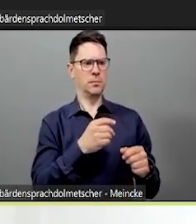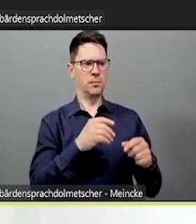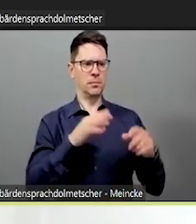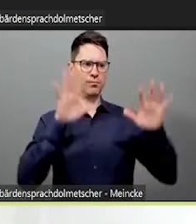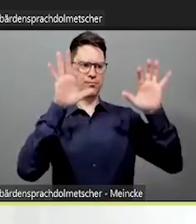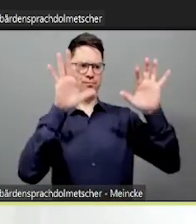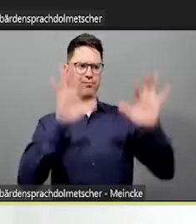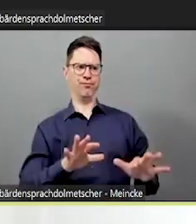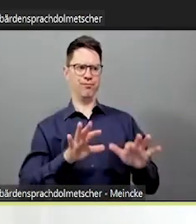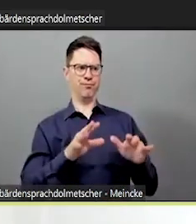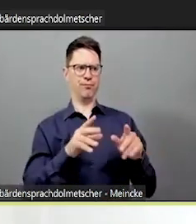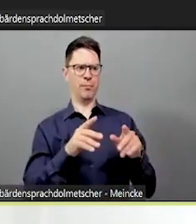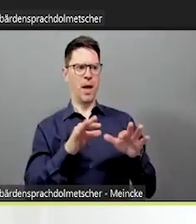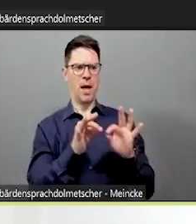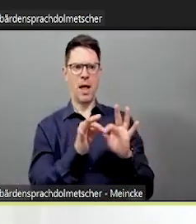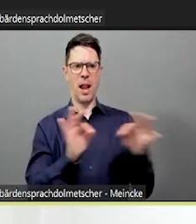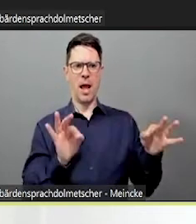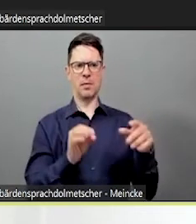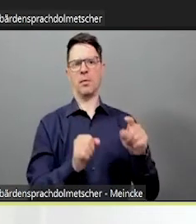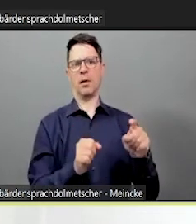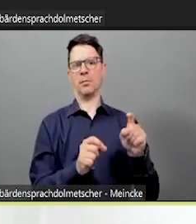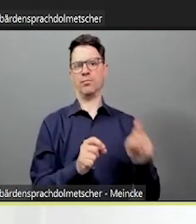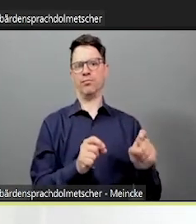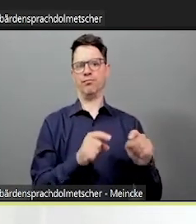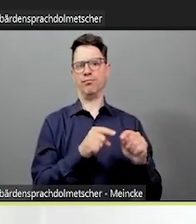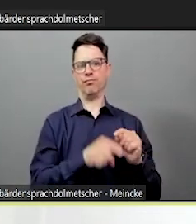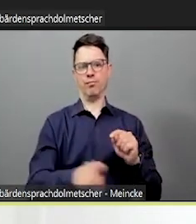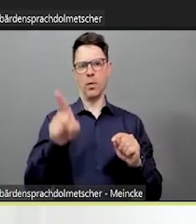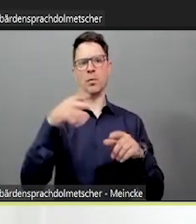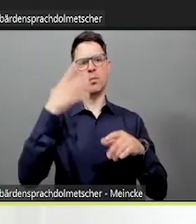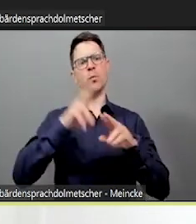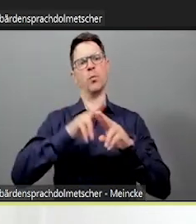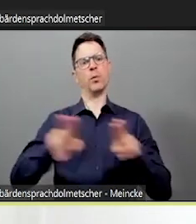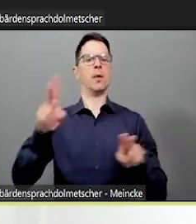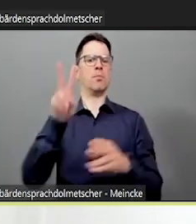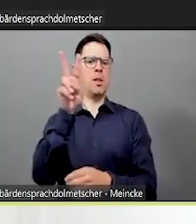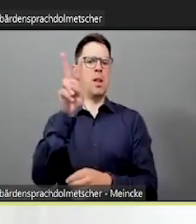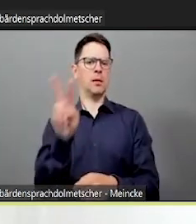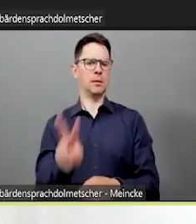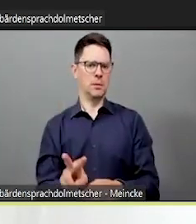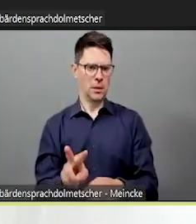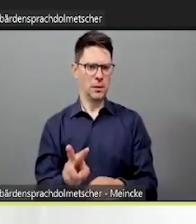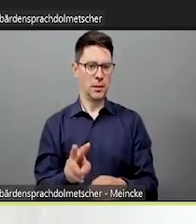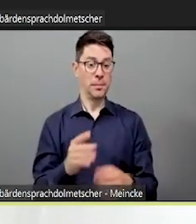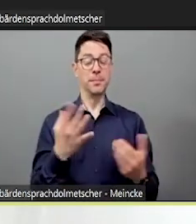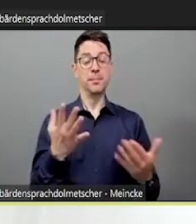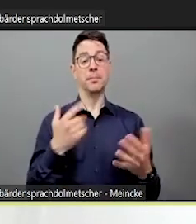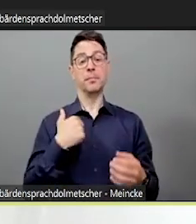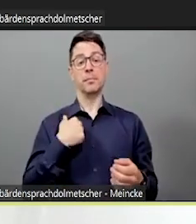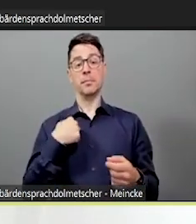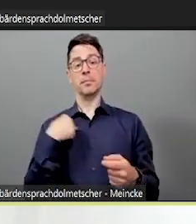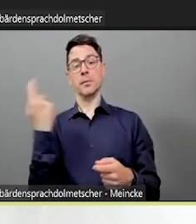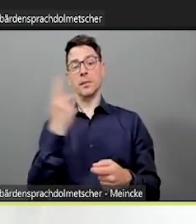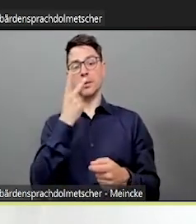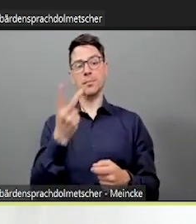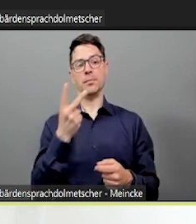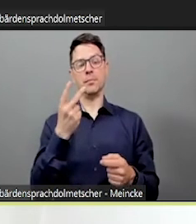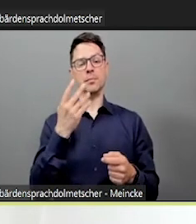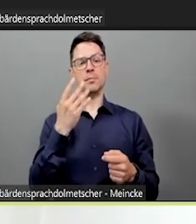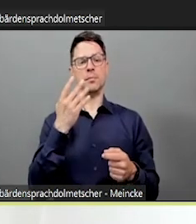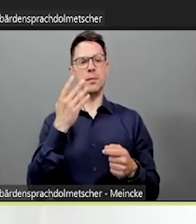schon funktionieren. Das heißt, wenn es total leer ist und keiner hat einen Beitrag beschrieben, sind die Hemmungen auch viel größer, was zu schreiben.